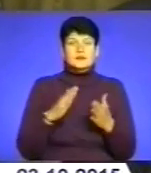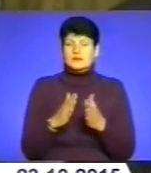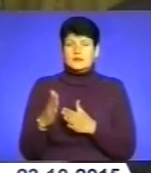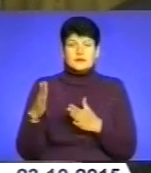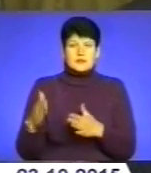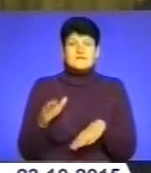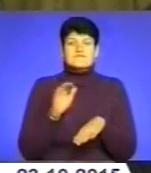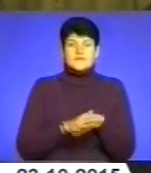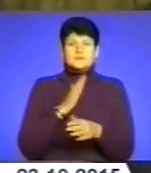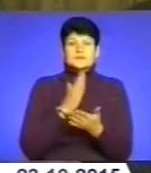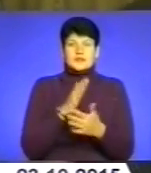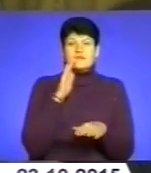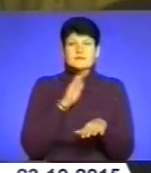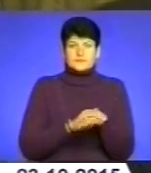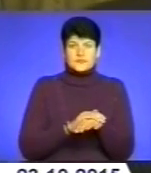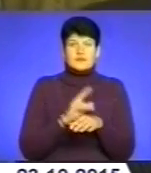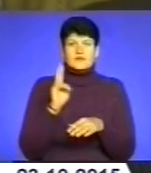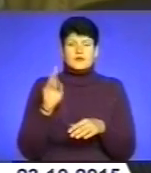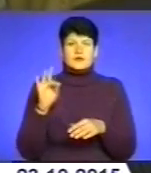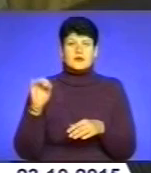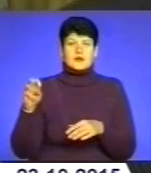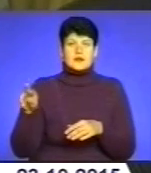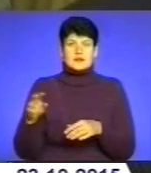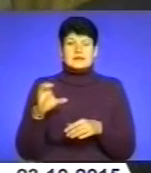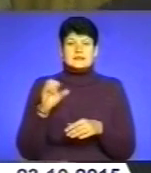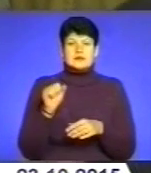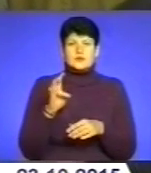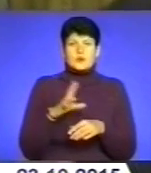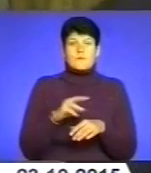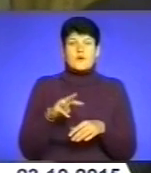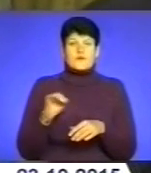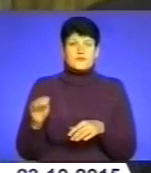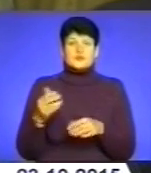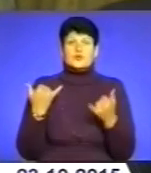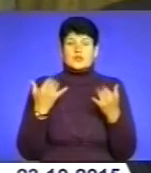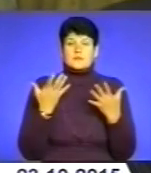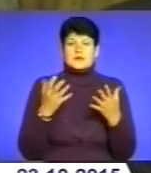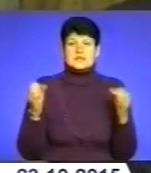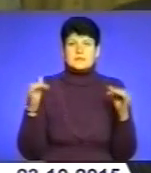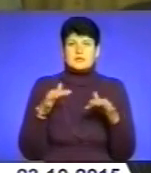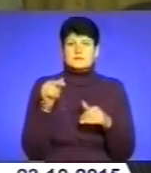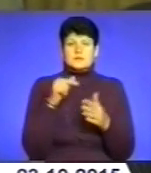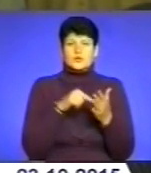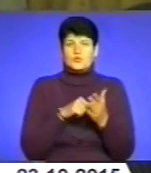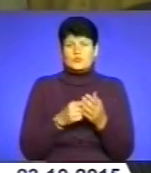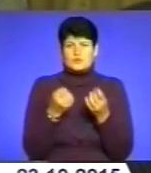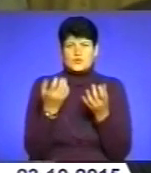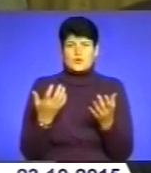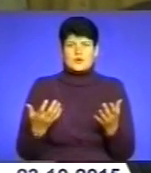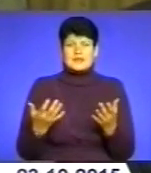фактом. В Карелії, в Сандормоху. І сьогодні ми зібралися з метою дуже простою.